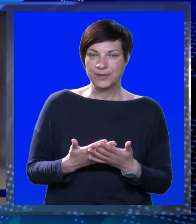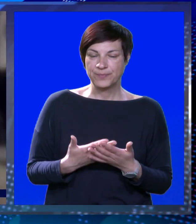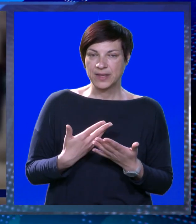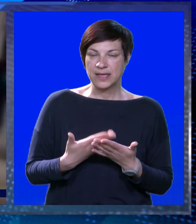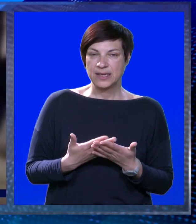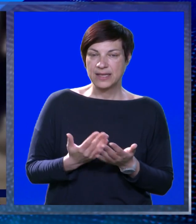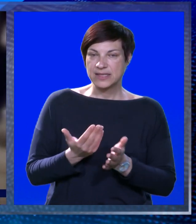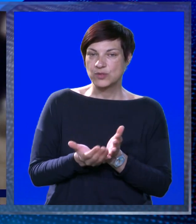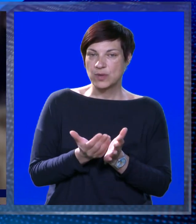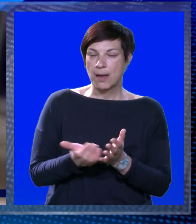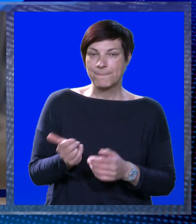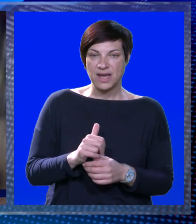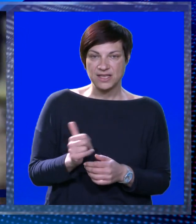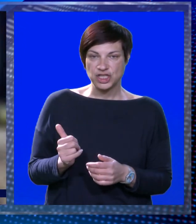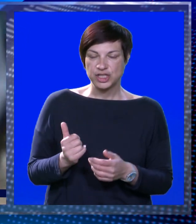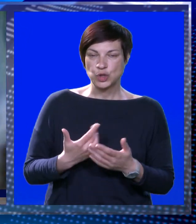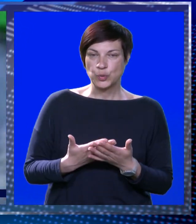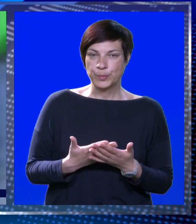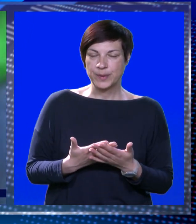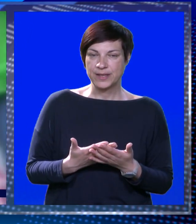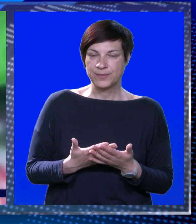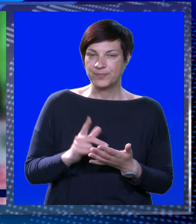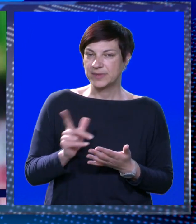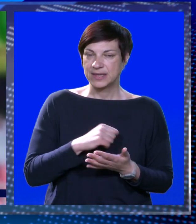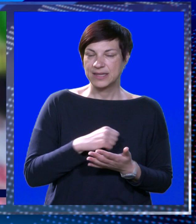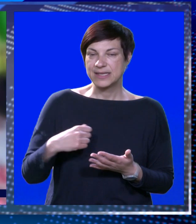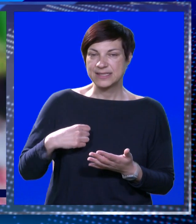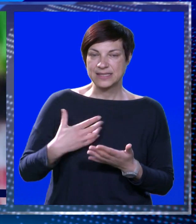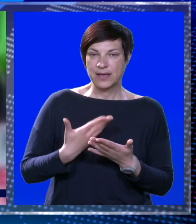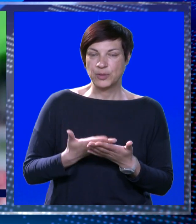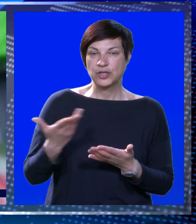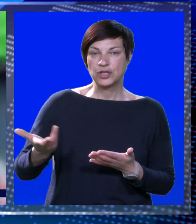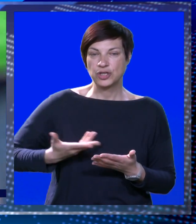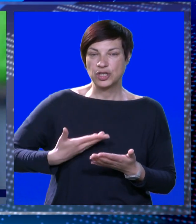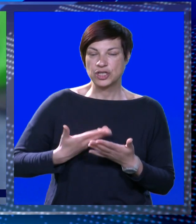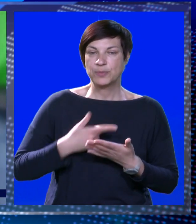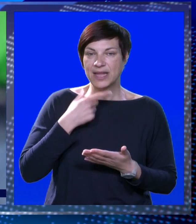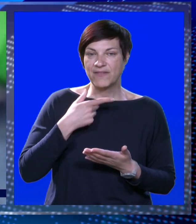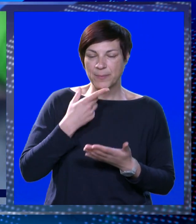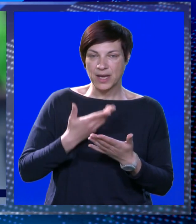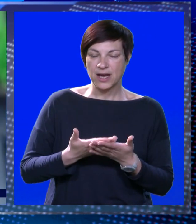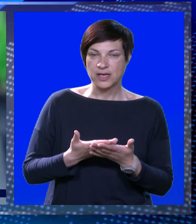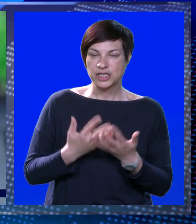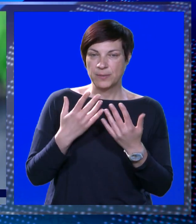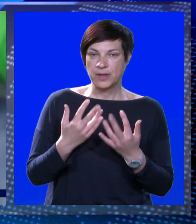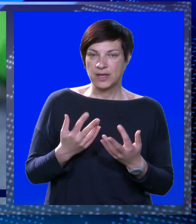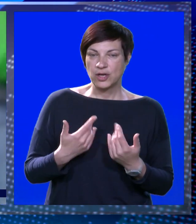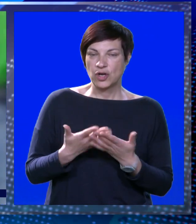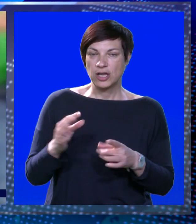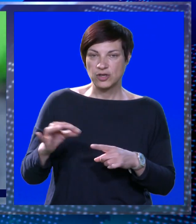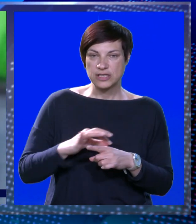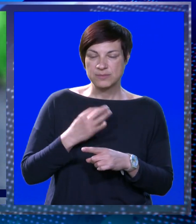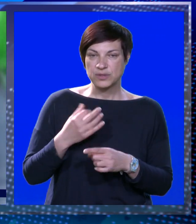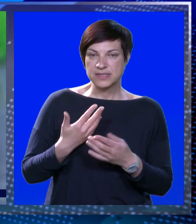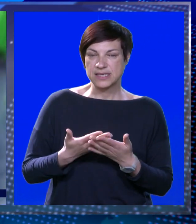Da su da plaće, super. Ne samo to, no ištiti smo da vam kažemo koliko